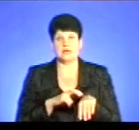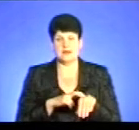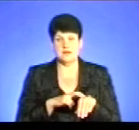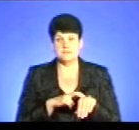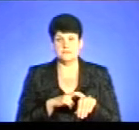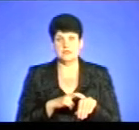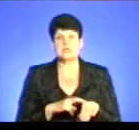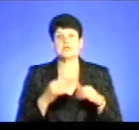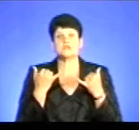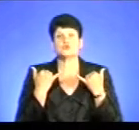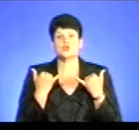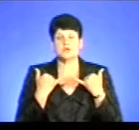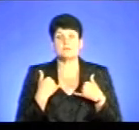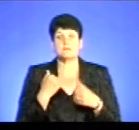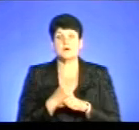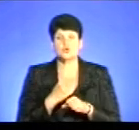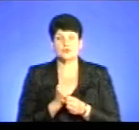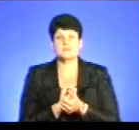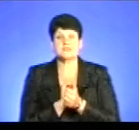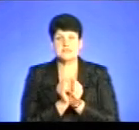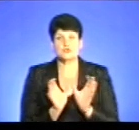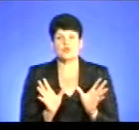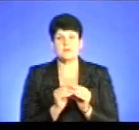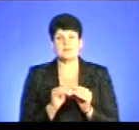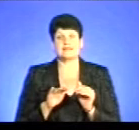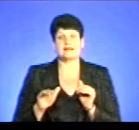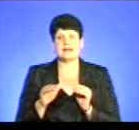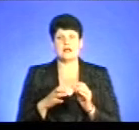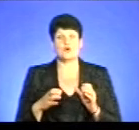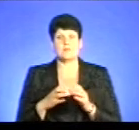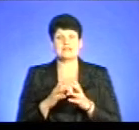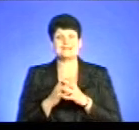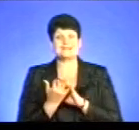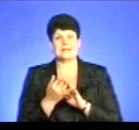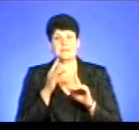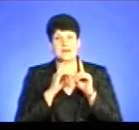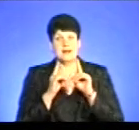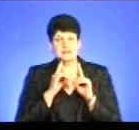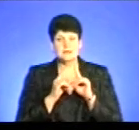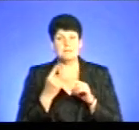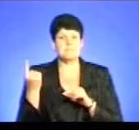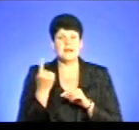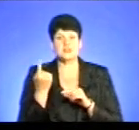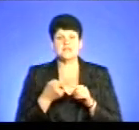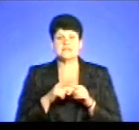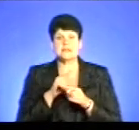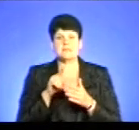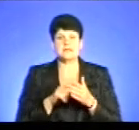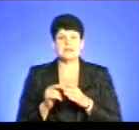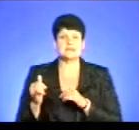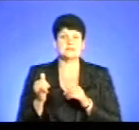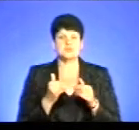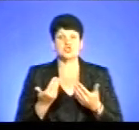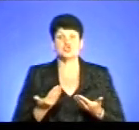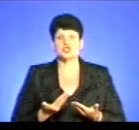І сьогодні ми працюємо тісно з об'єднаними територіальними громадами, сільськими радами. Перше, це стоїть питання забезпечення з